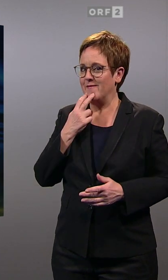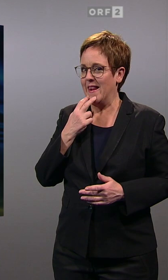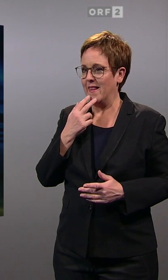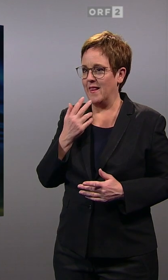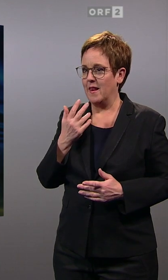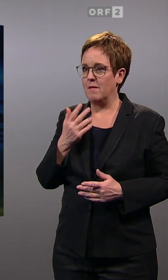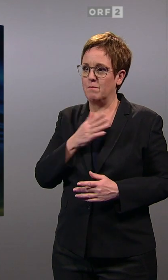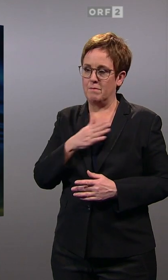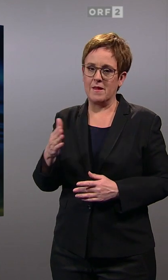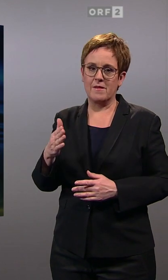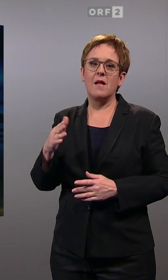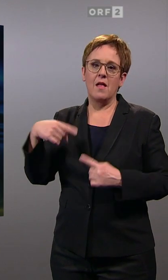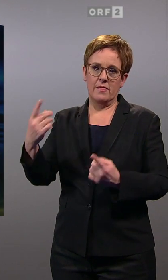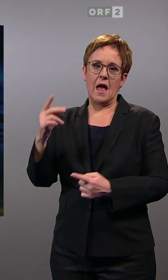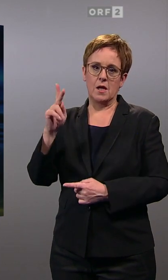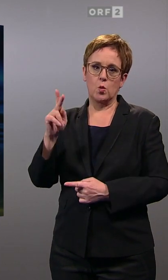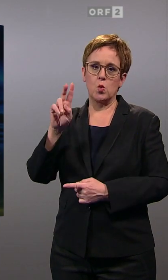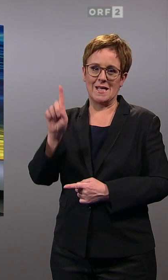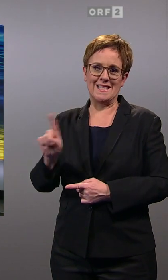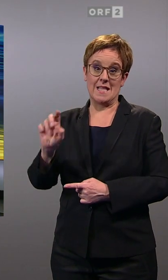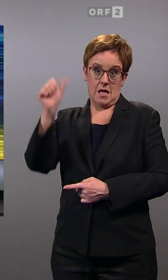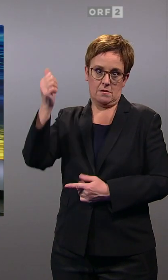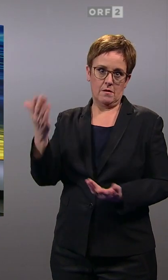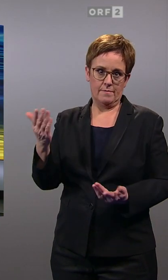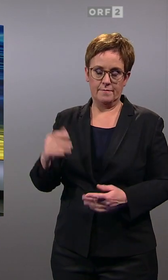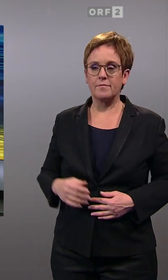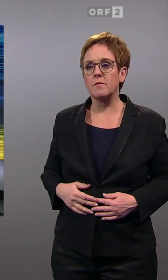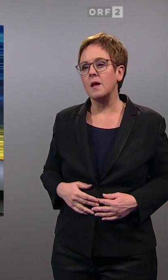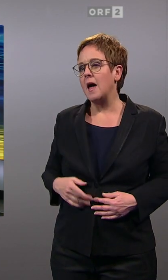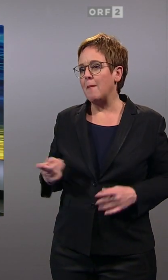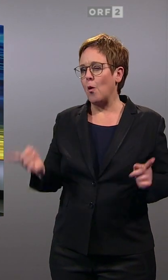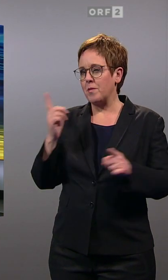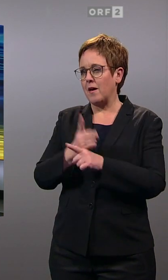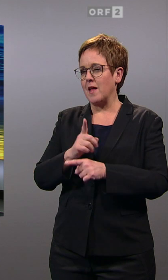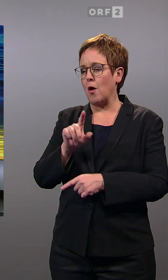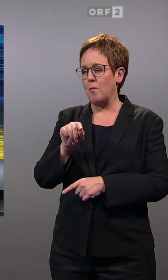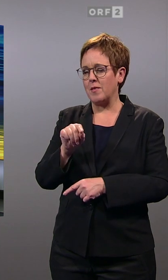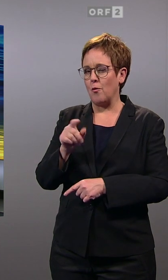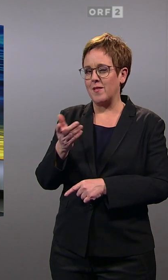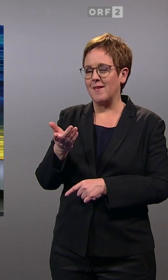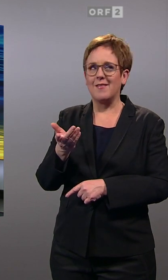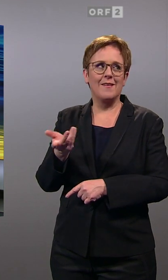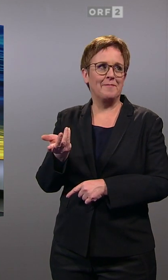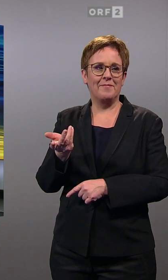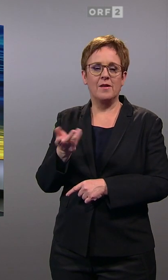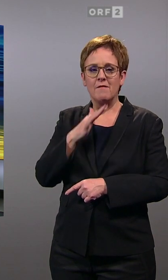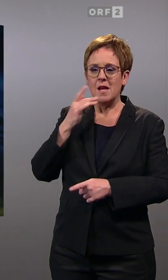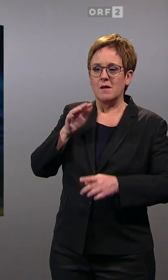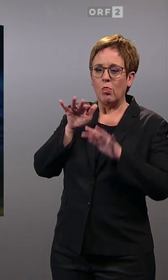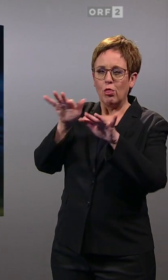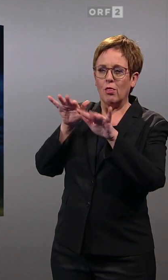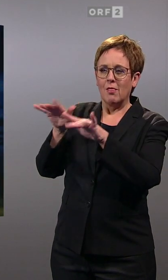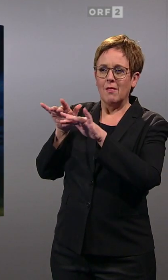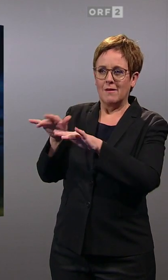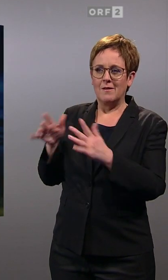bis eben Sebastian Kurz. Aber das heißt natürlich umgekehrt schon auch, dass er vielfach hineinregiert hat in